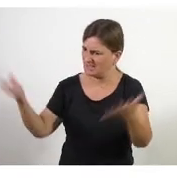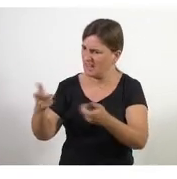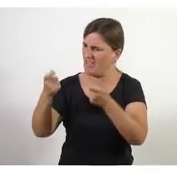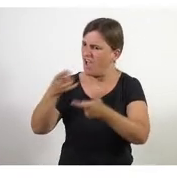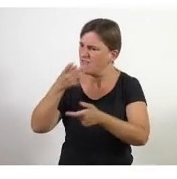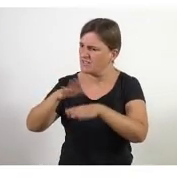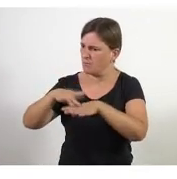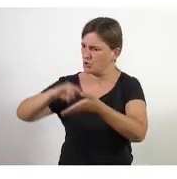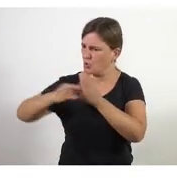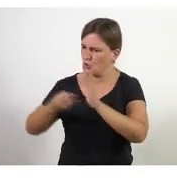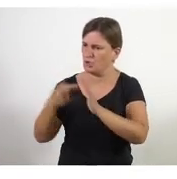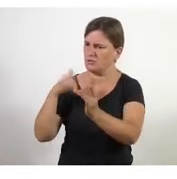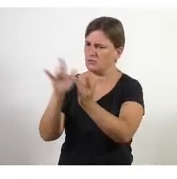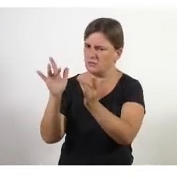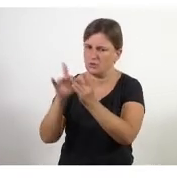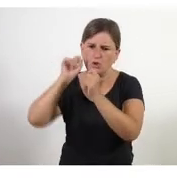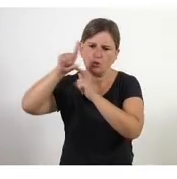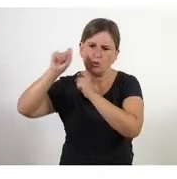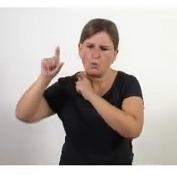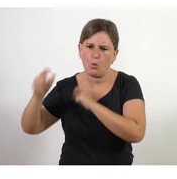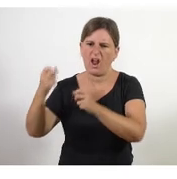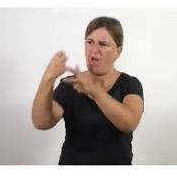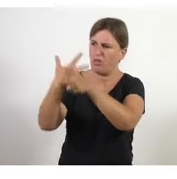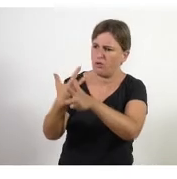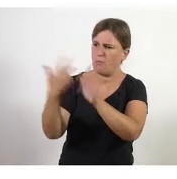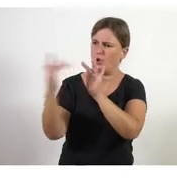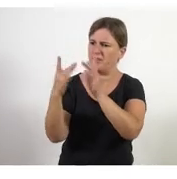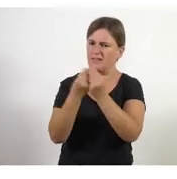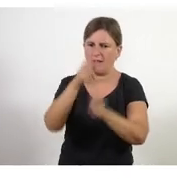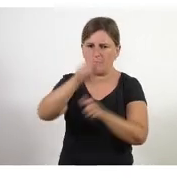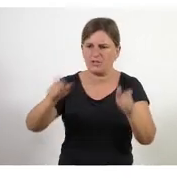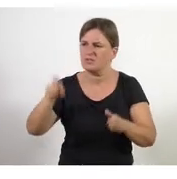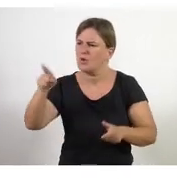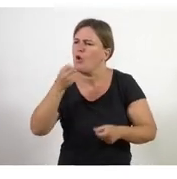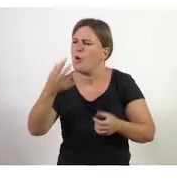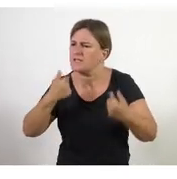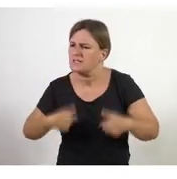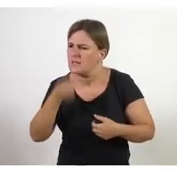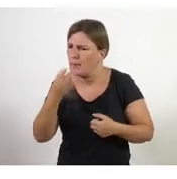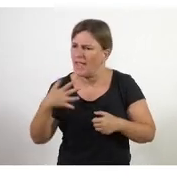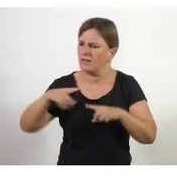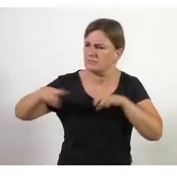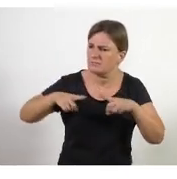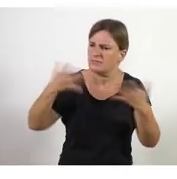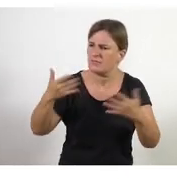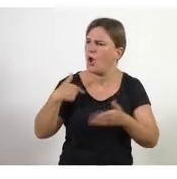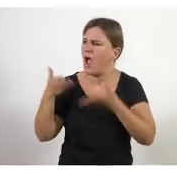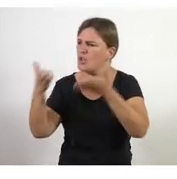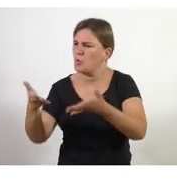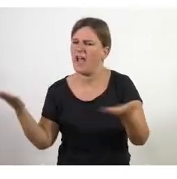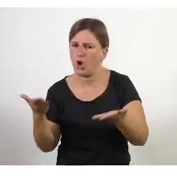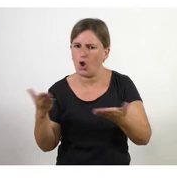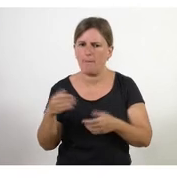parlar amb la persona a fer trucades a fer zooms a veure els ullets i com estàs com ho portes amb què et puc ajudar